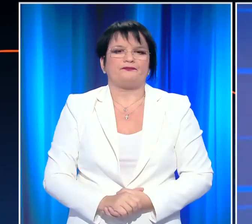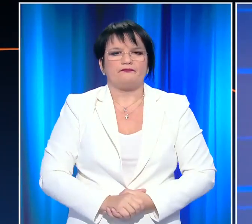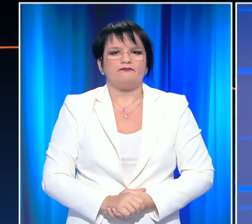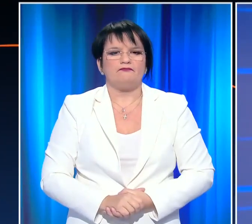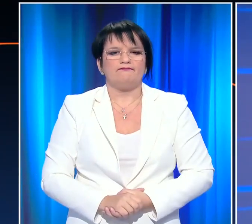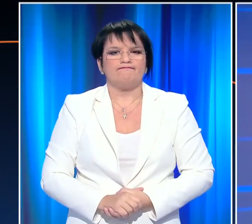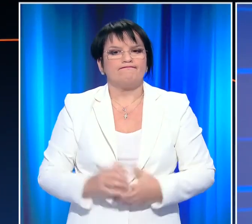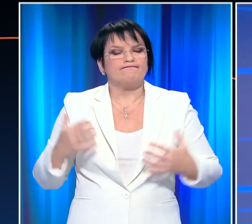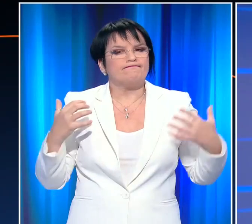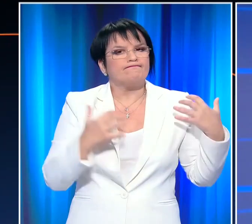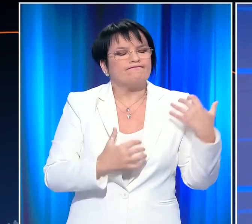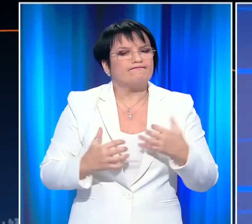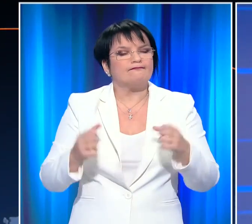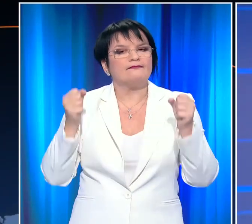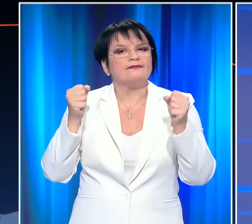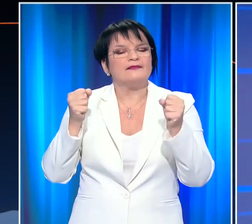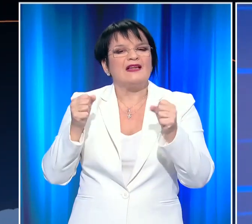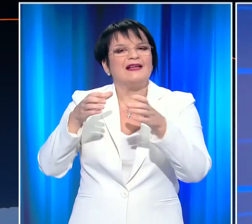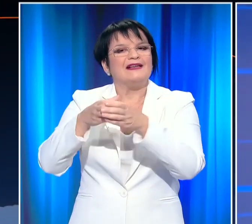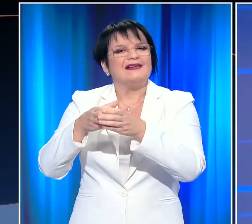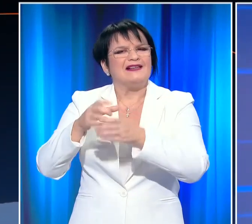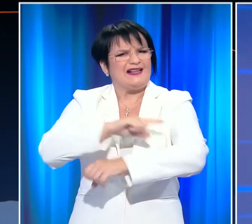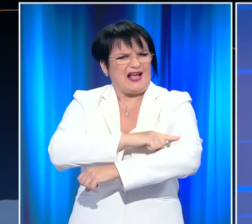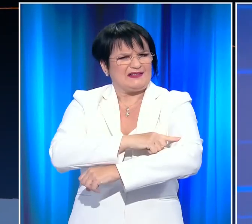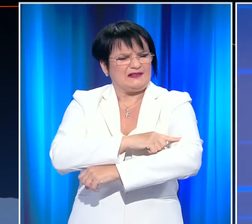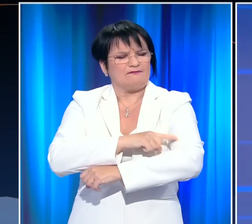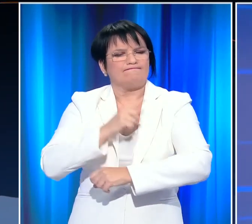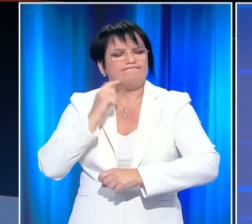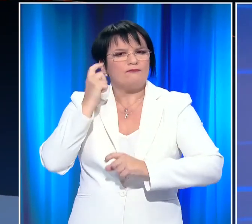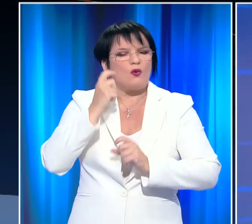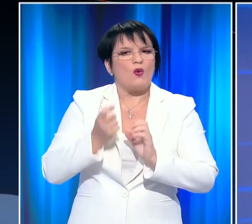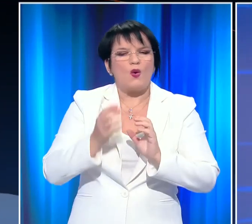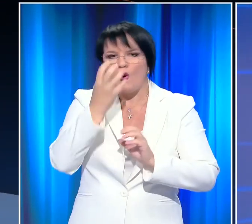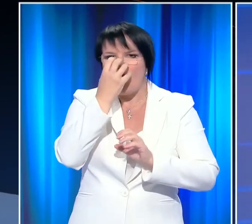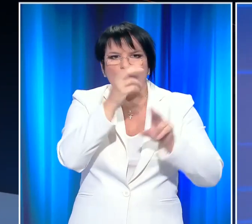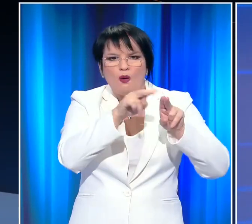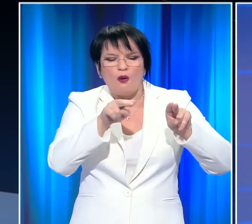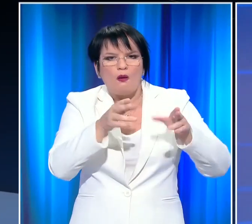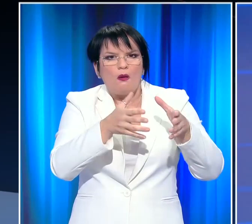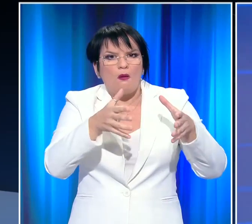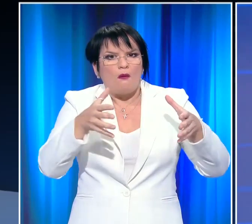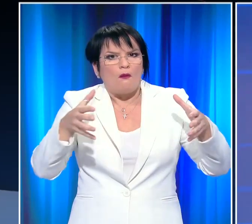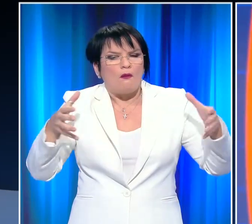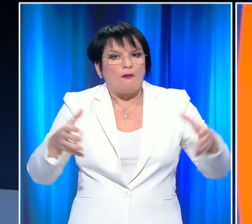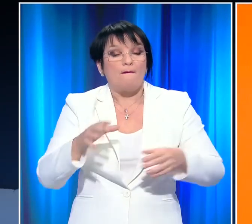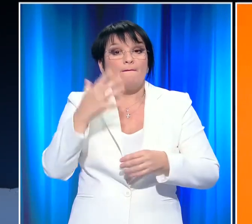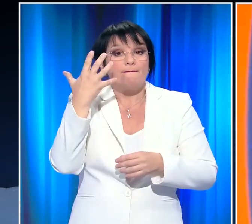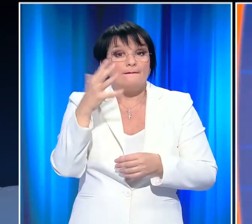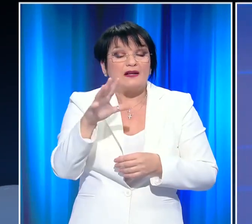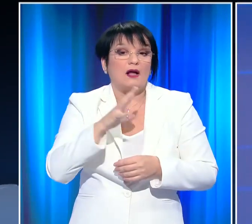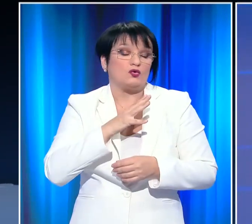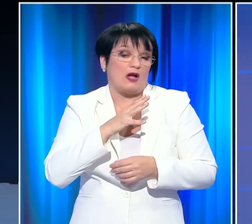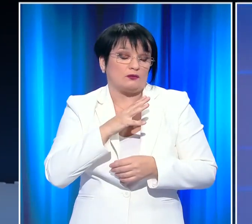Ιδιαίτερα ανήσυχη είναι η υγειονομική κοινότητα από την ραγδαία άνοδο των διασωληνωμένων που ξεπέρασαν τους 500.